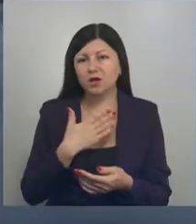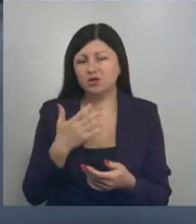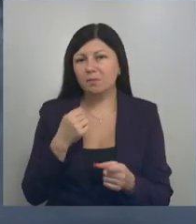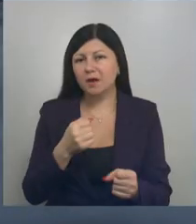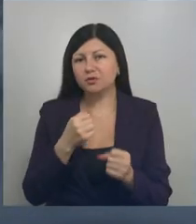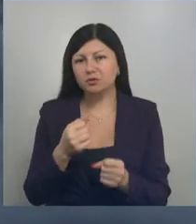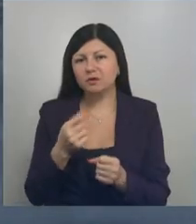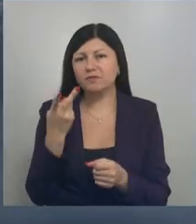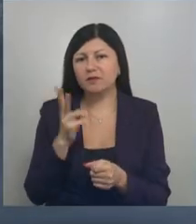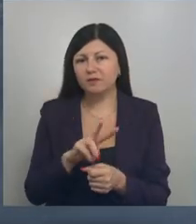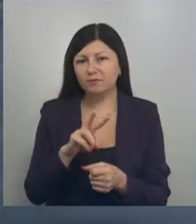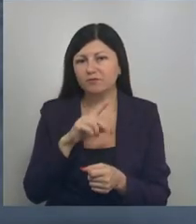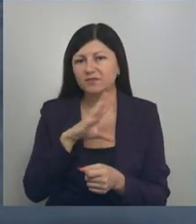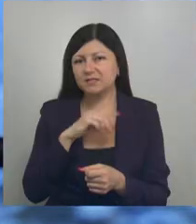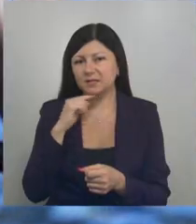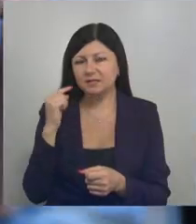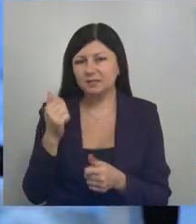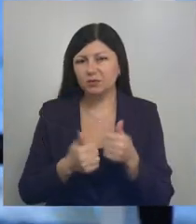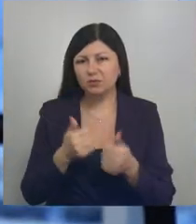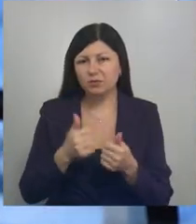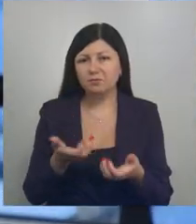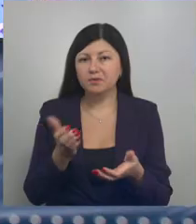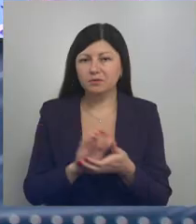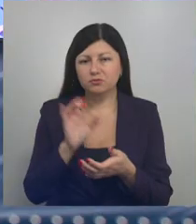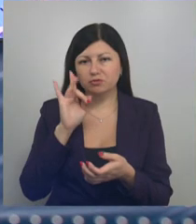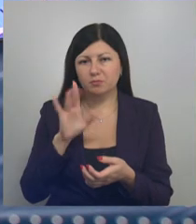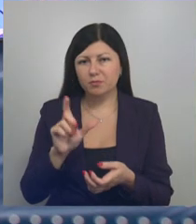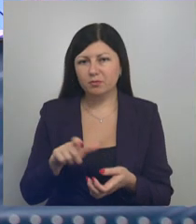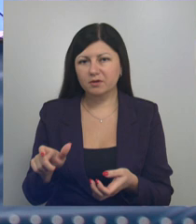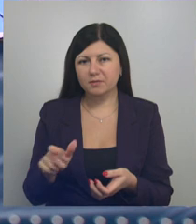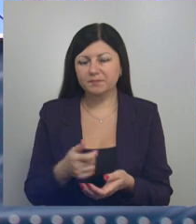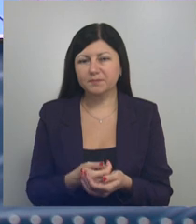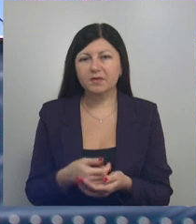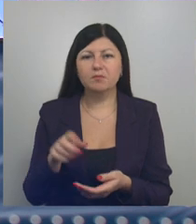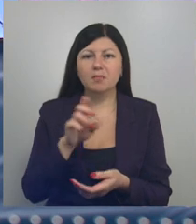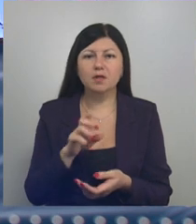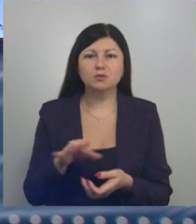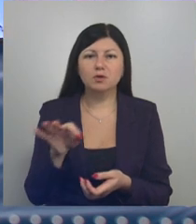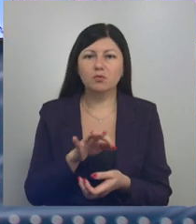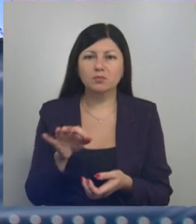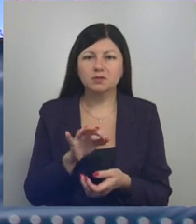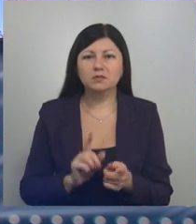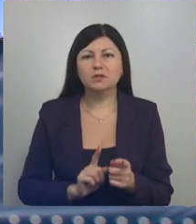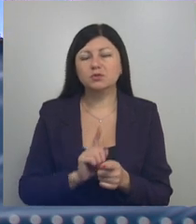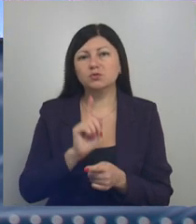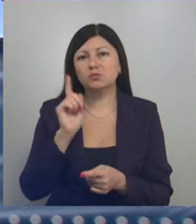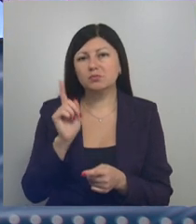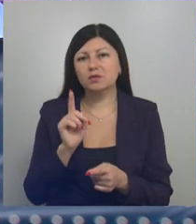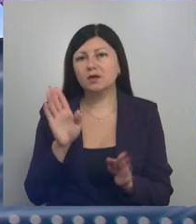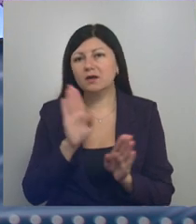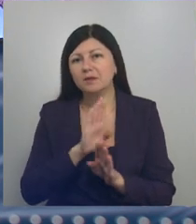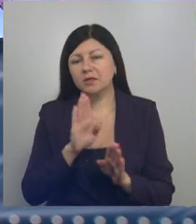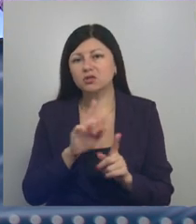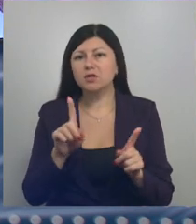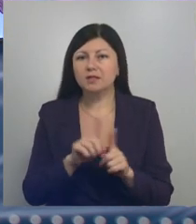сразу на двух всероссийских турнирах. Познакомились с чемпионами. В Белгородской области наступила как климатическая,